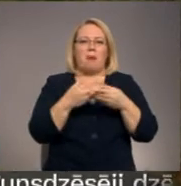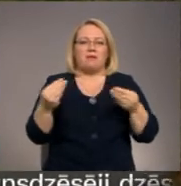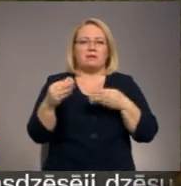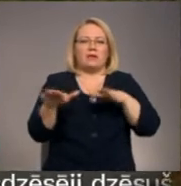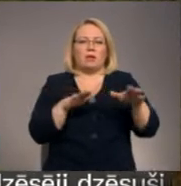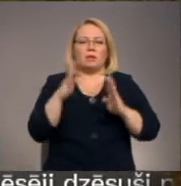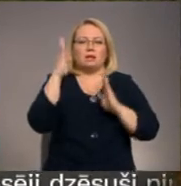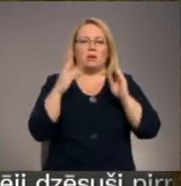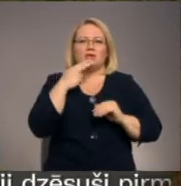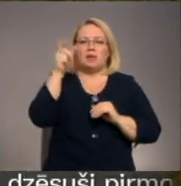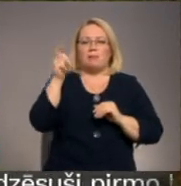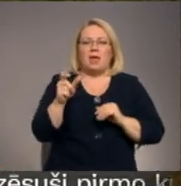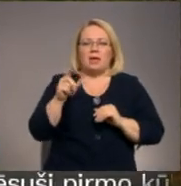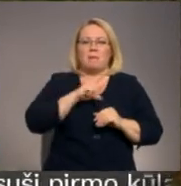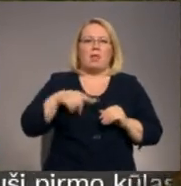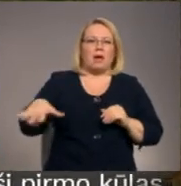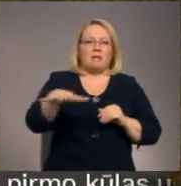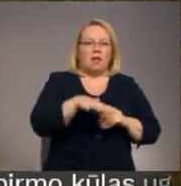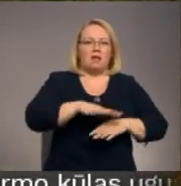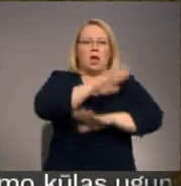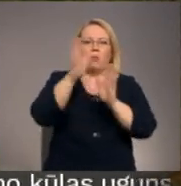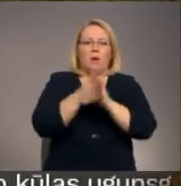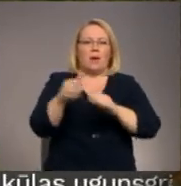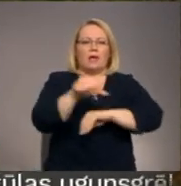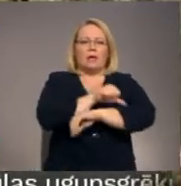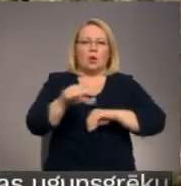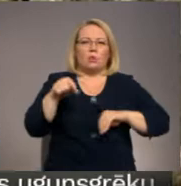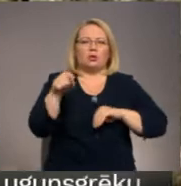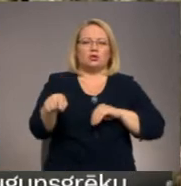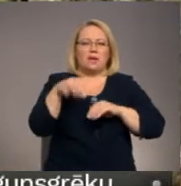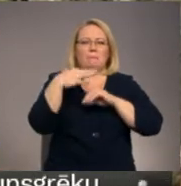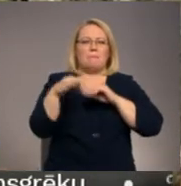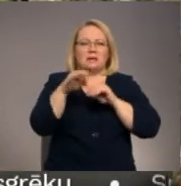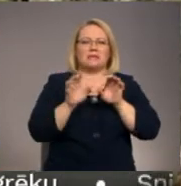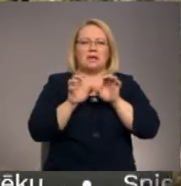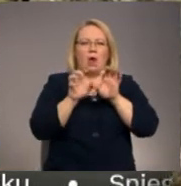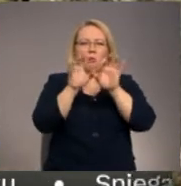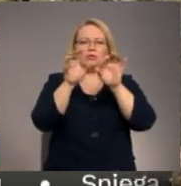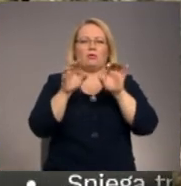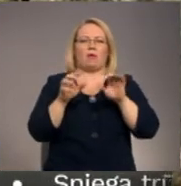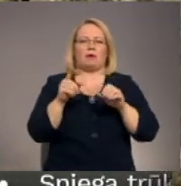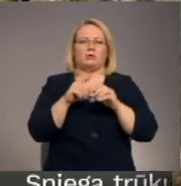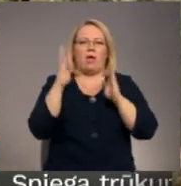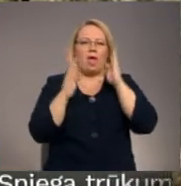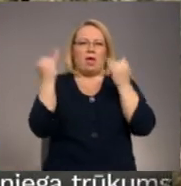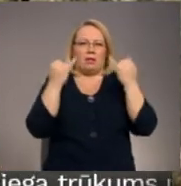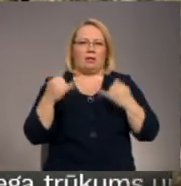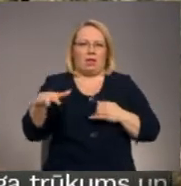mešaimniekiem visā Latvijā, lai kopīgi ierobežotu mīzgraužu izplatību egļaudzēs. Laura Janson, Mārtiņš, Balkavī, Zemes televīzija.